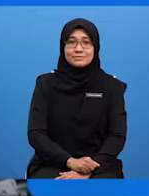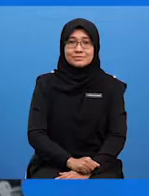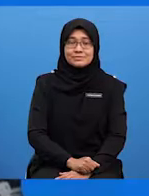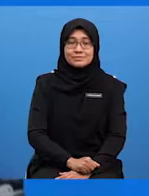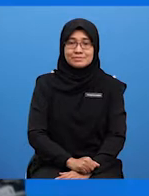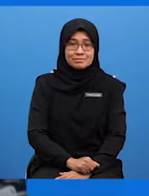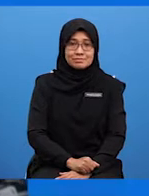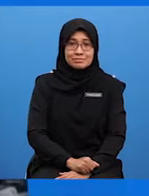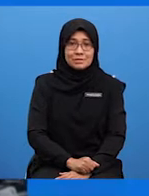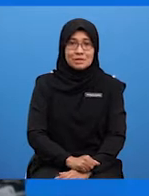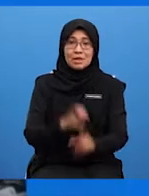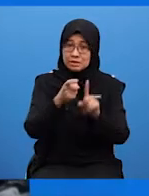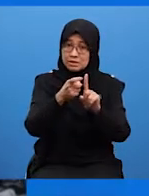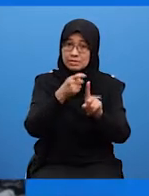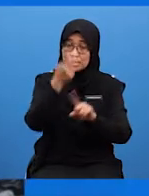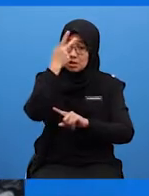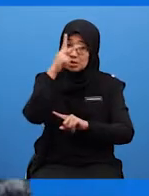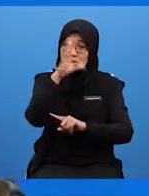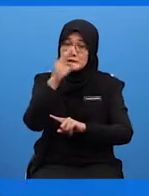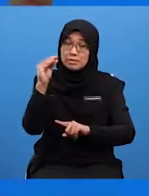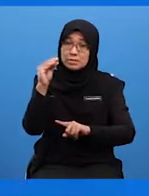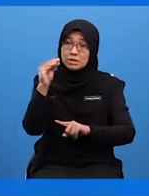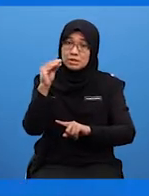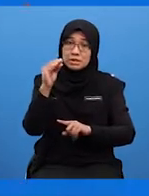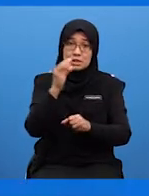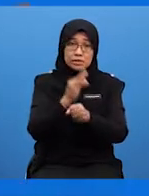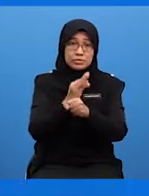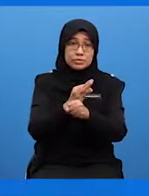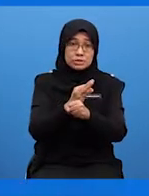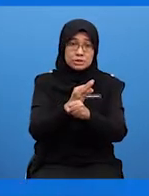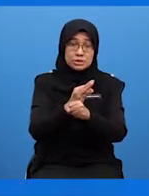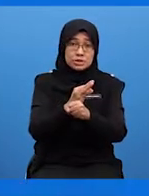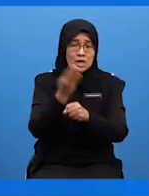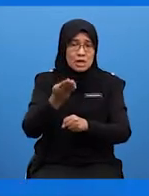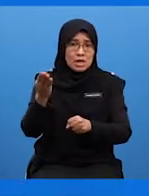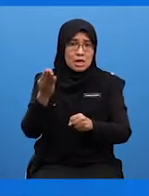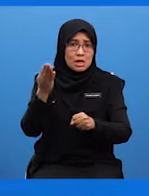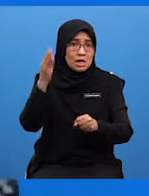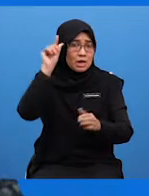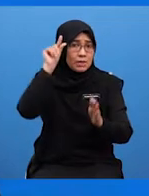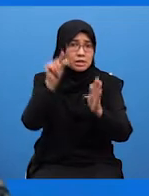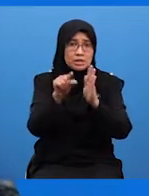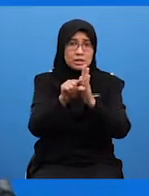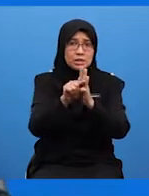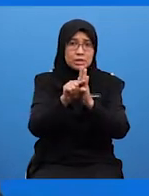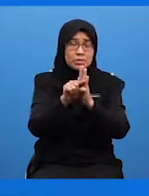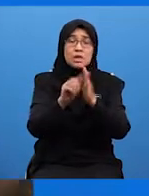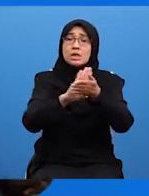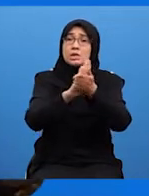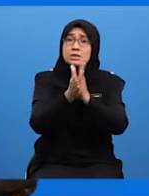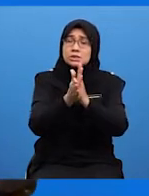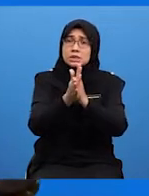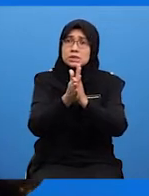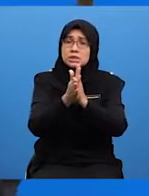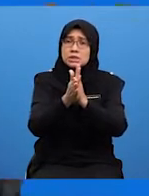Pelajar, daripada konsep tersebut, bahan grafik ini akan dijadikan rekaan komunikasi grafik Iaitu beg